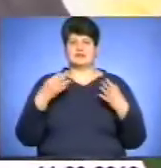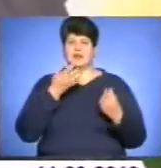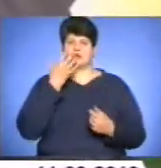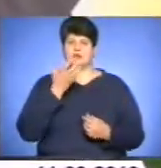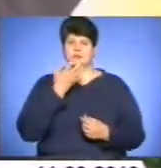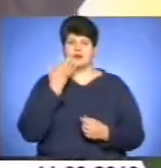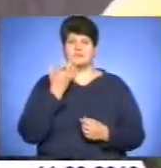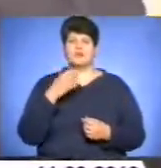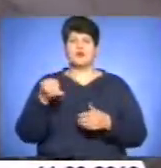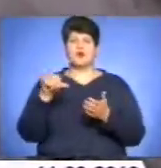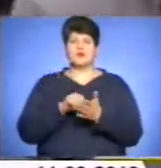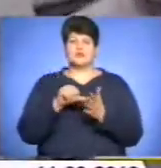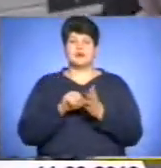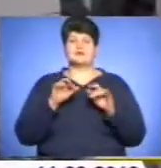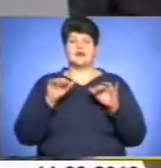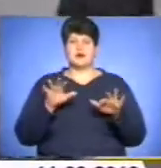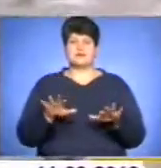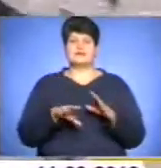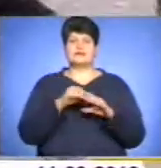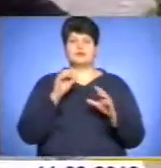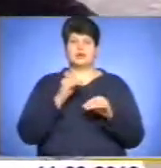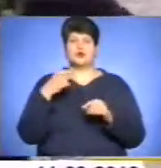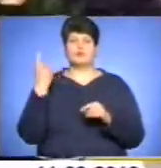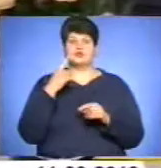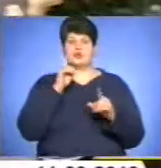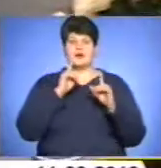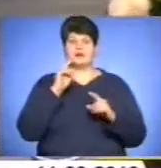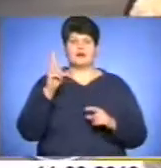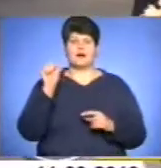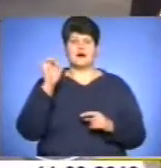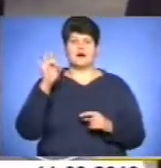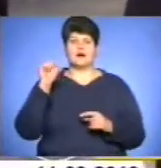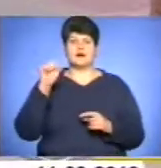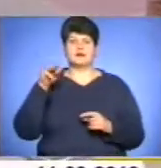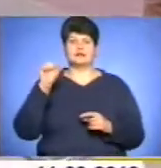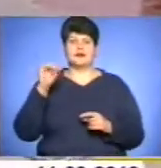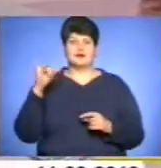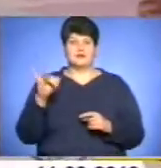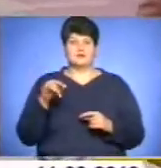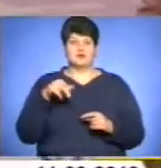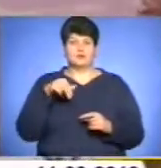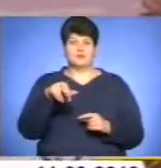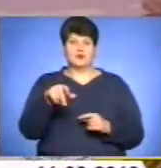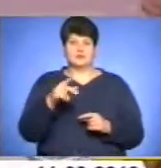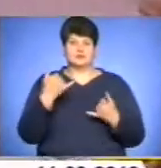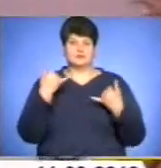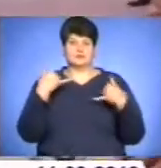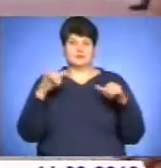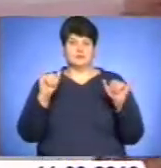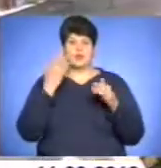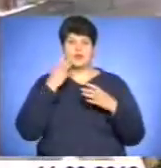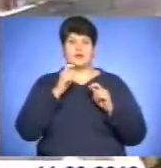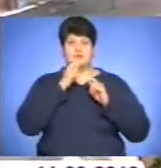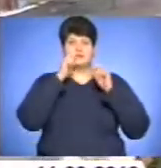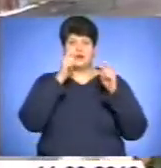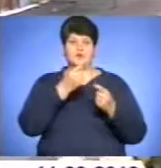Учасник акції депутат обласної ради Віталій Каратаїв зазначив, що перехожі приємно здивовані, коли їм вручають квіти.